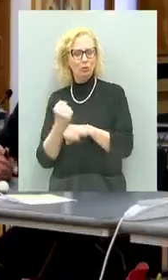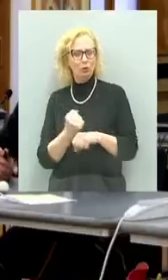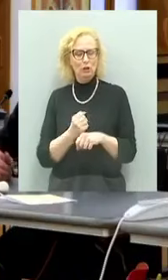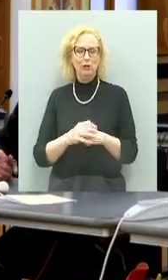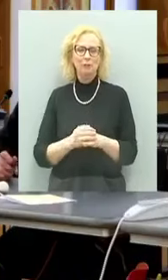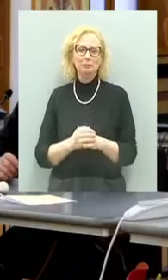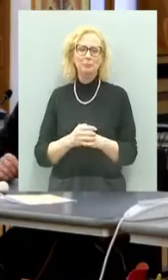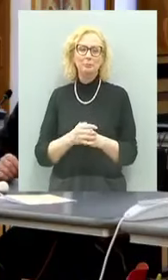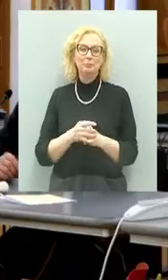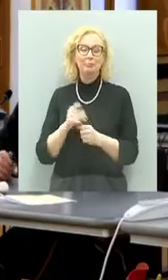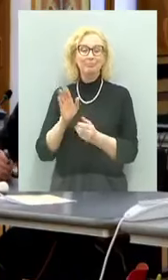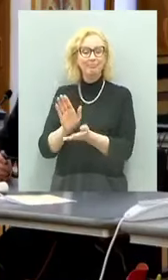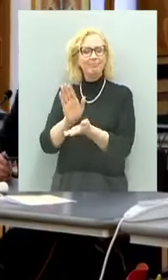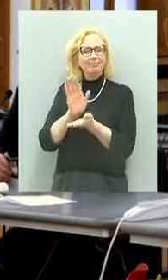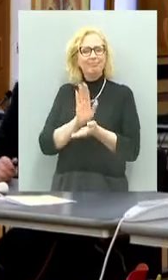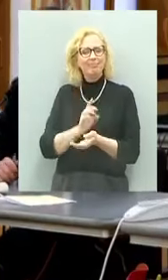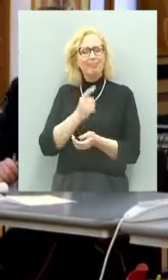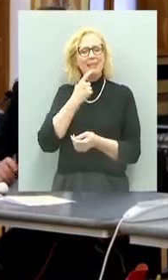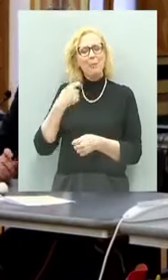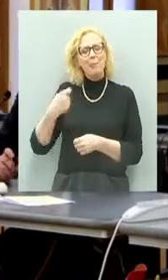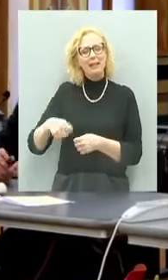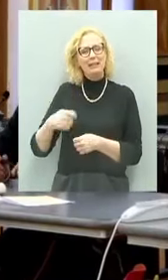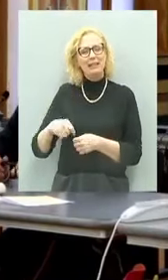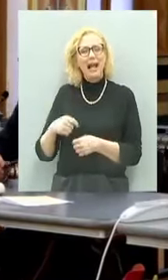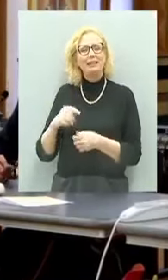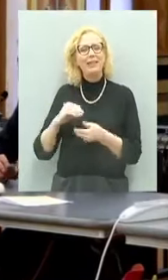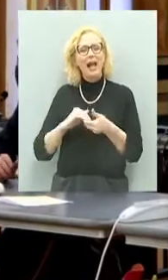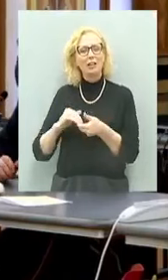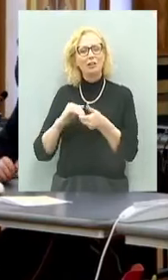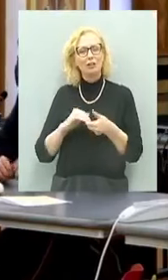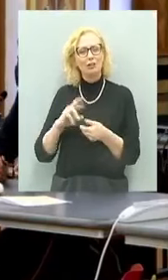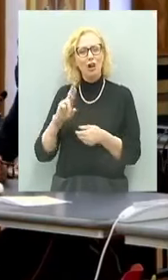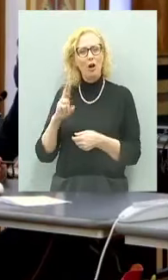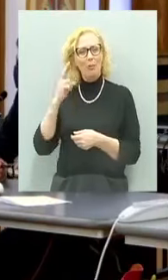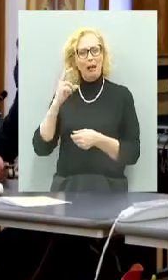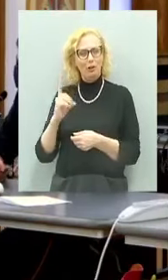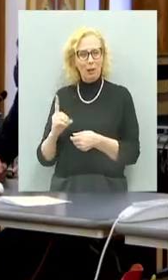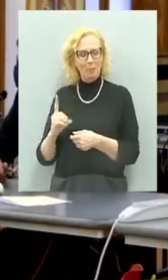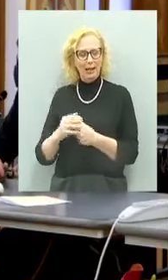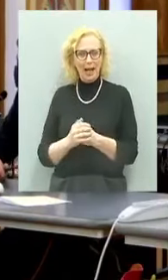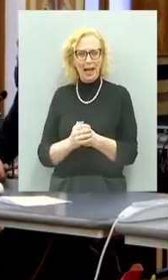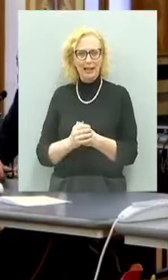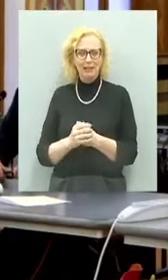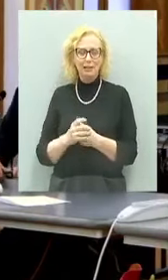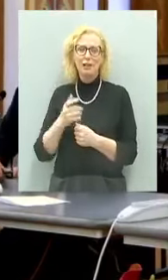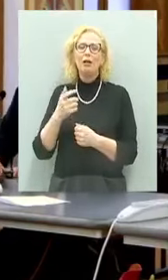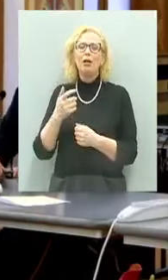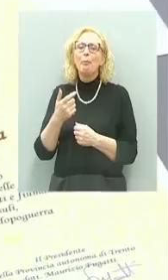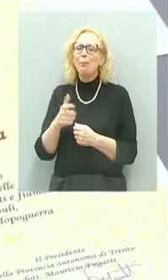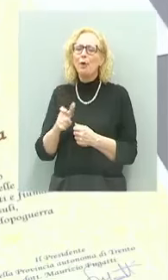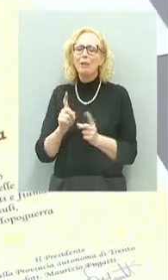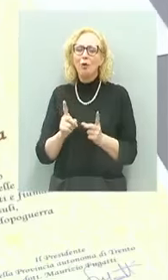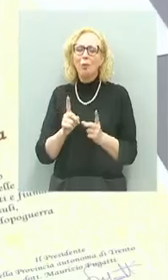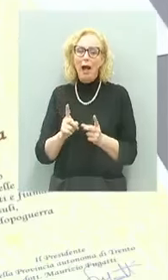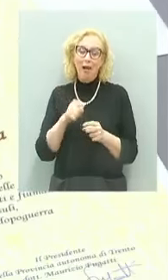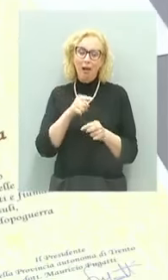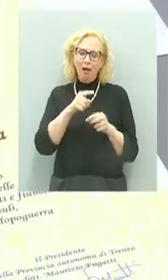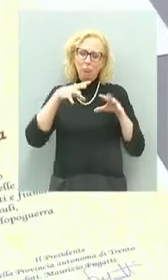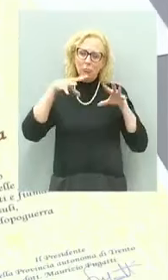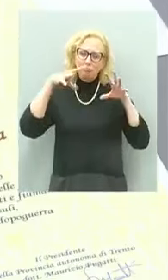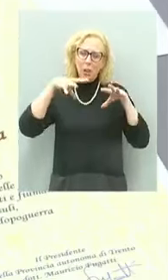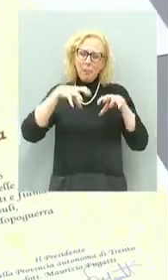ritirare il sigillo è Presidente dell'Associazione Roberto De Bernardis. Questa è la motivazione. Per l'impegno